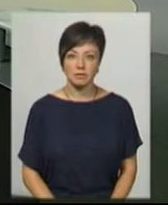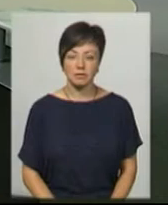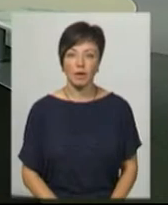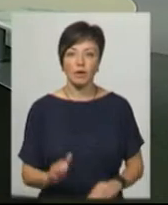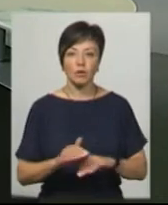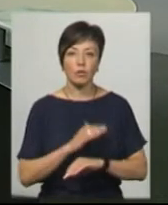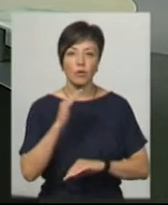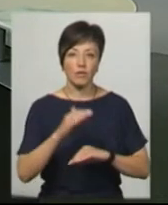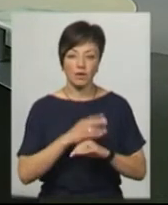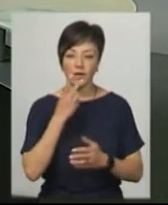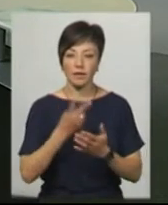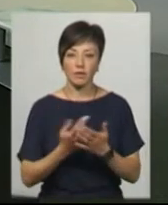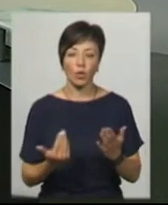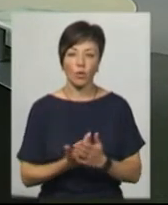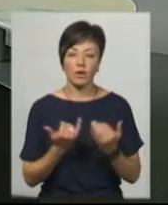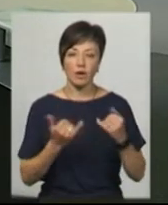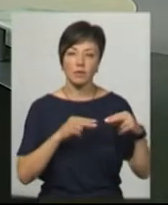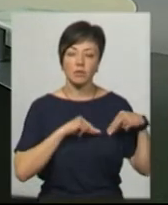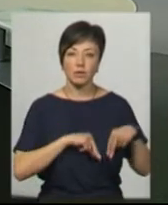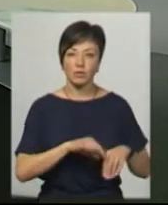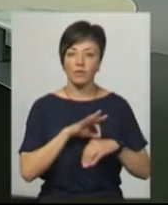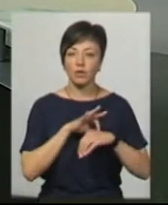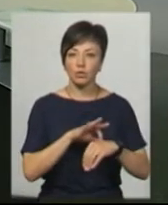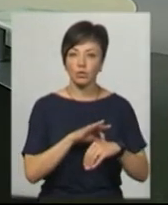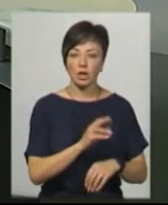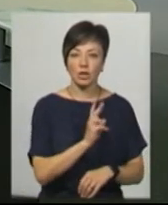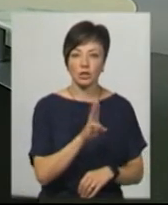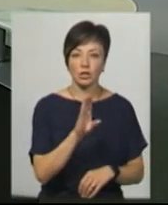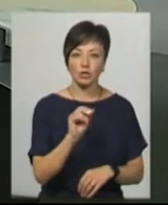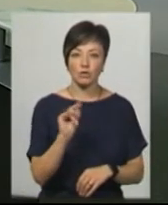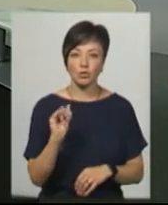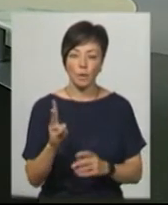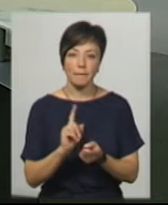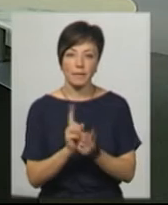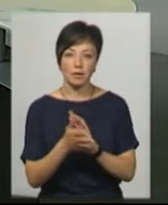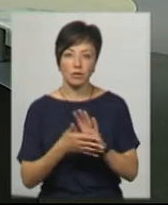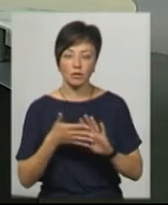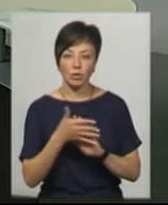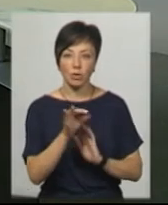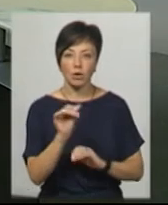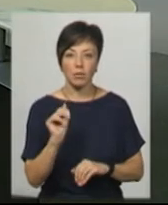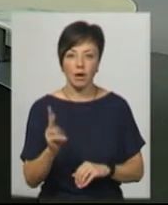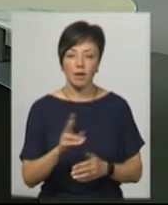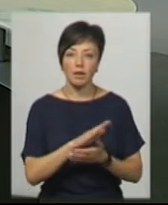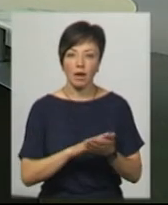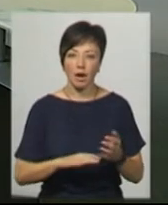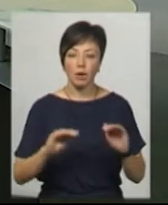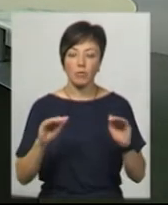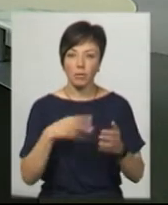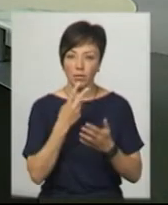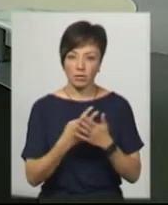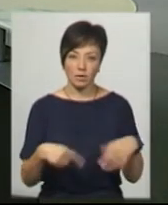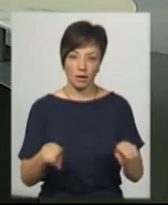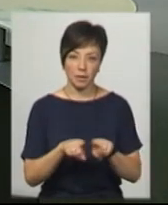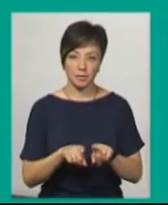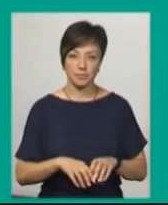Доброго вечора, ви дивитесь новини, у студії для вас працюють ведуча Катерина Шевчук, на жасту мову перекладає Ольга Рибак, далі ви побачите.